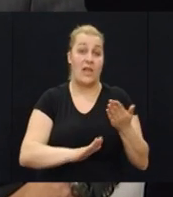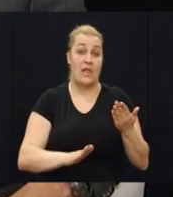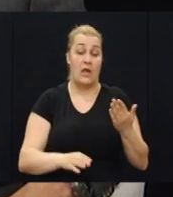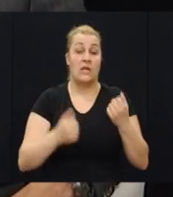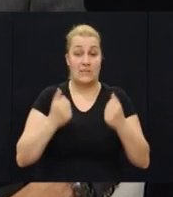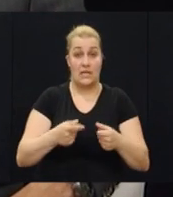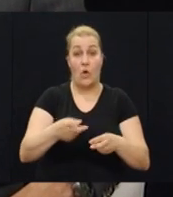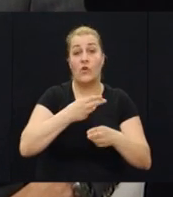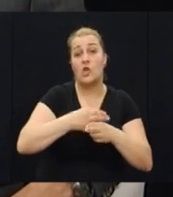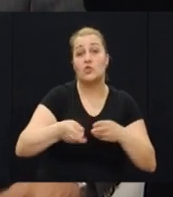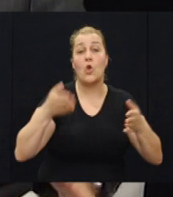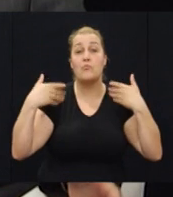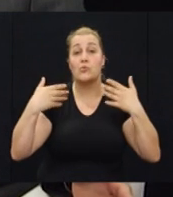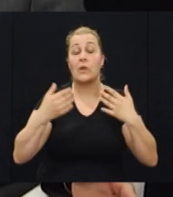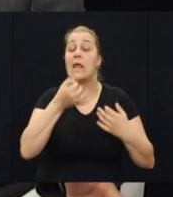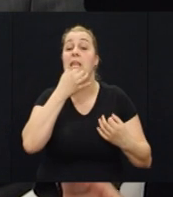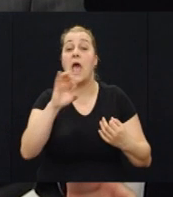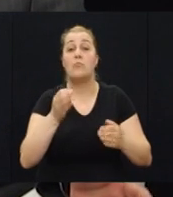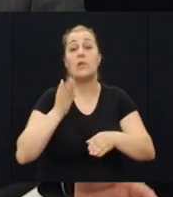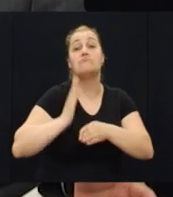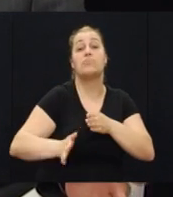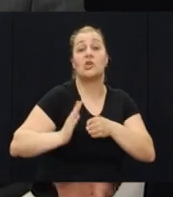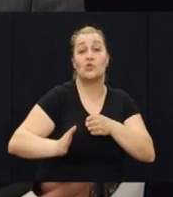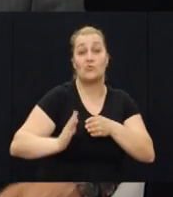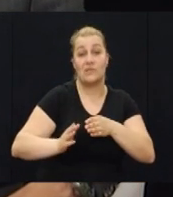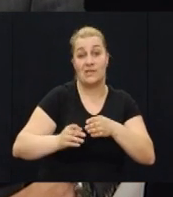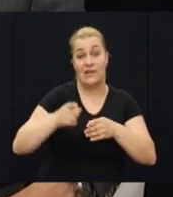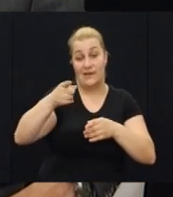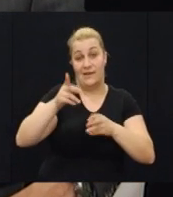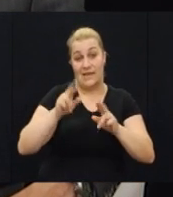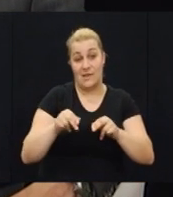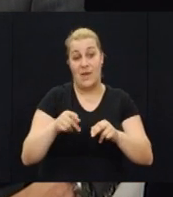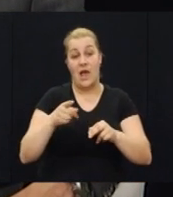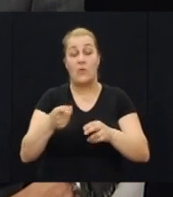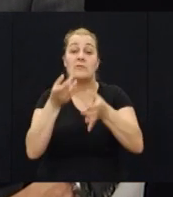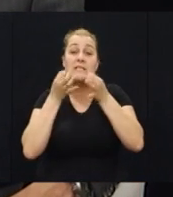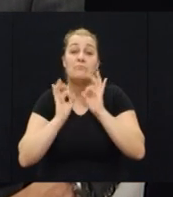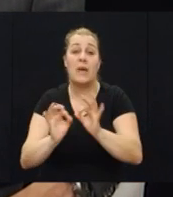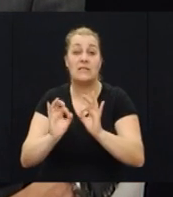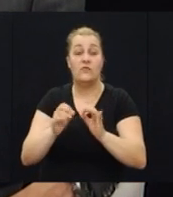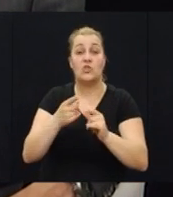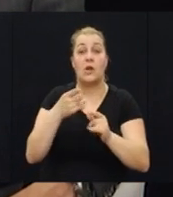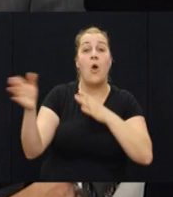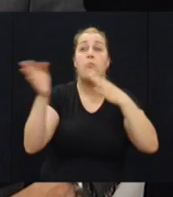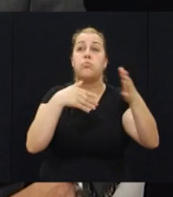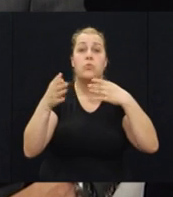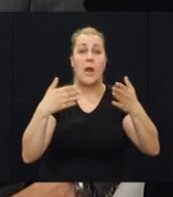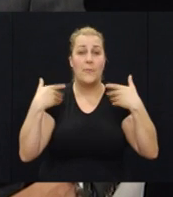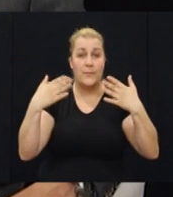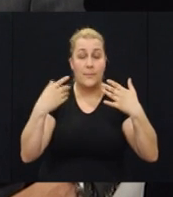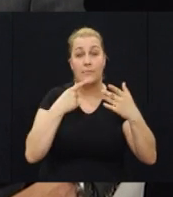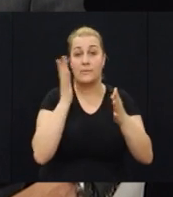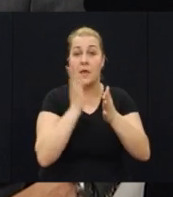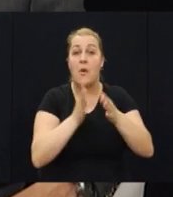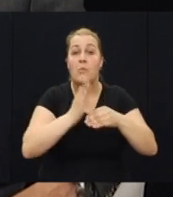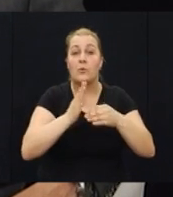statniće buri suši najbolje pršut na svijetu kako vode kazati drnišanj on je specifičan pored te bure sa promine